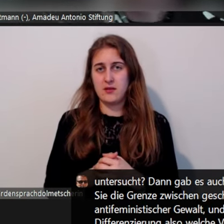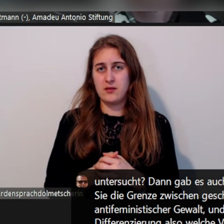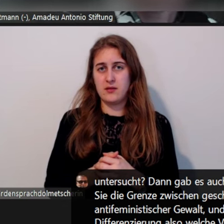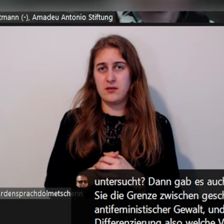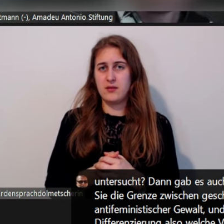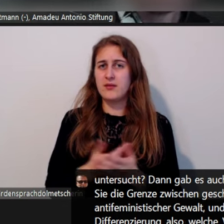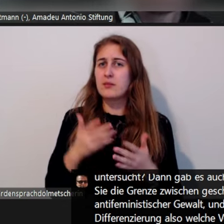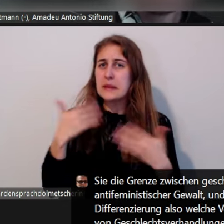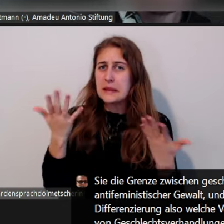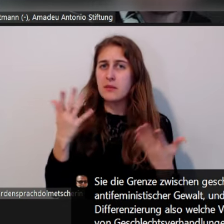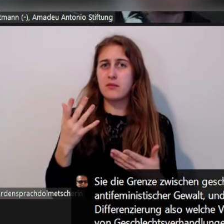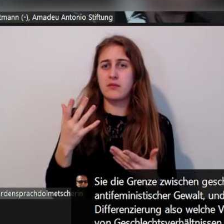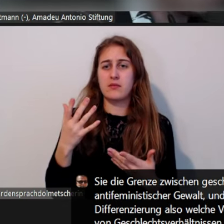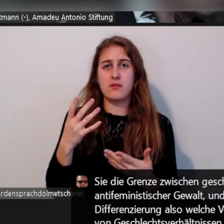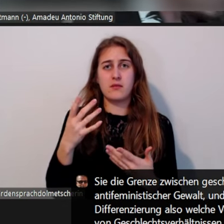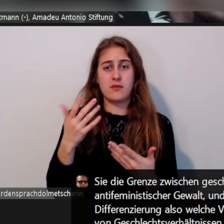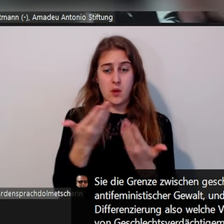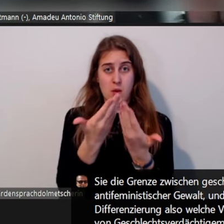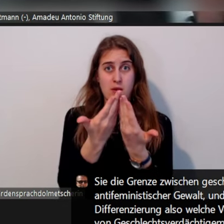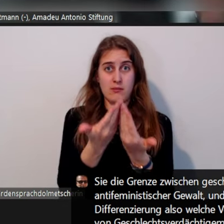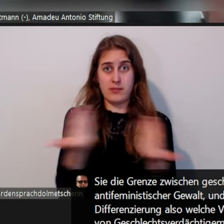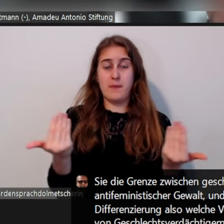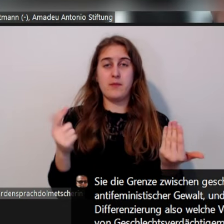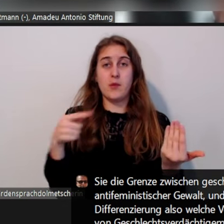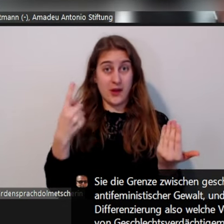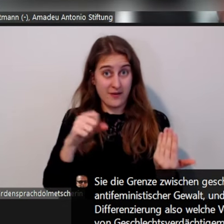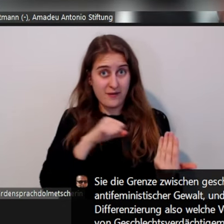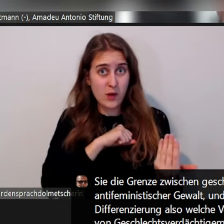von geschlechtsspezifischem Hass abzugrenzen?